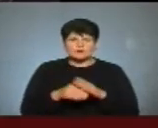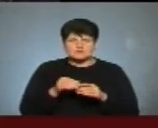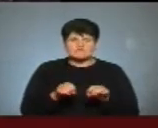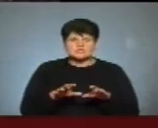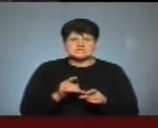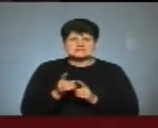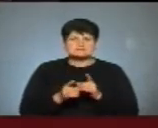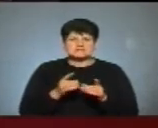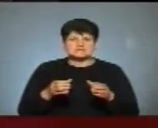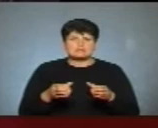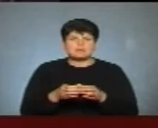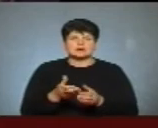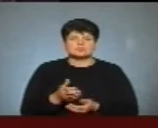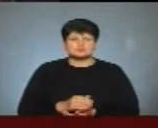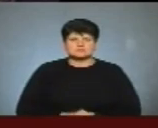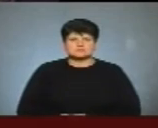змінити партію?